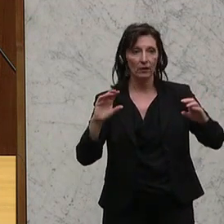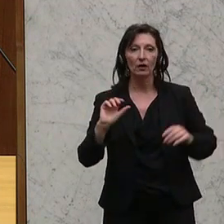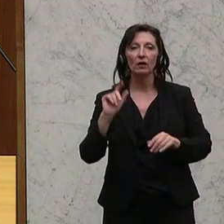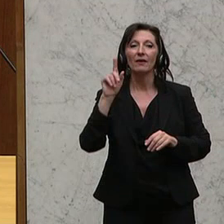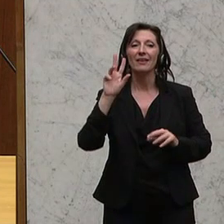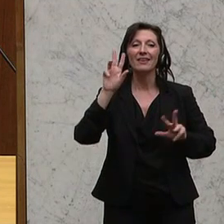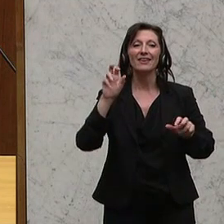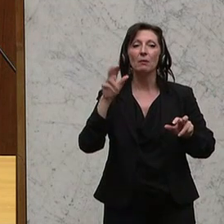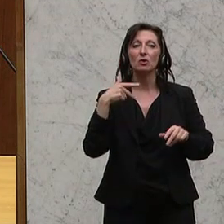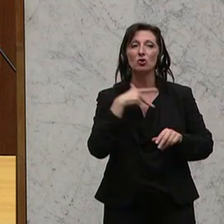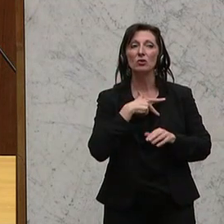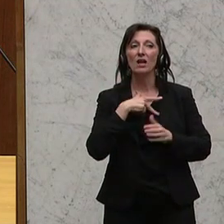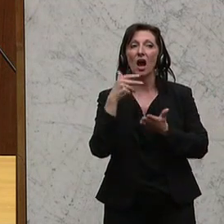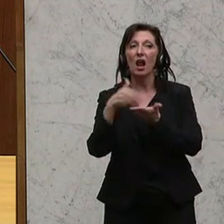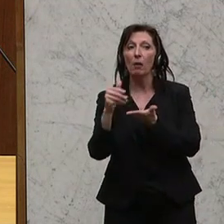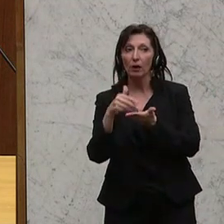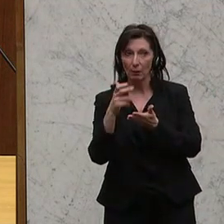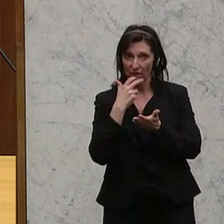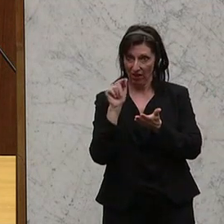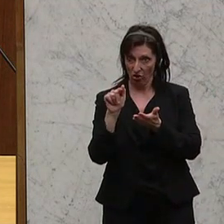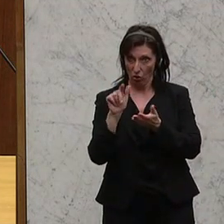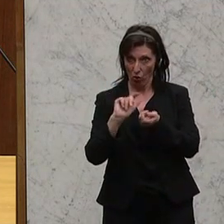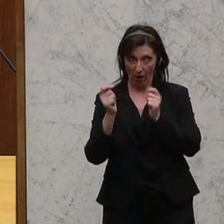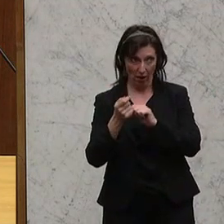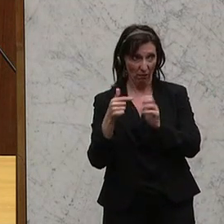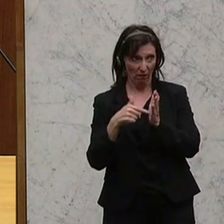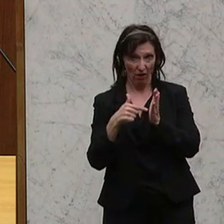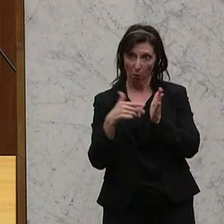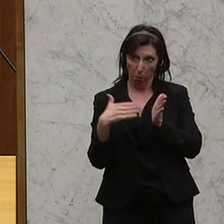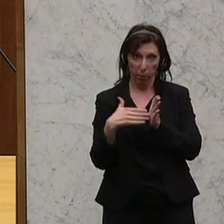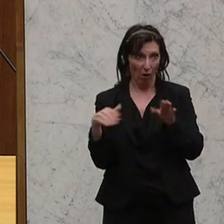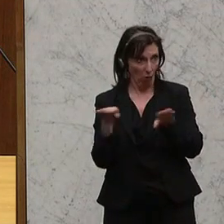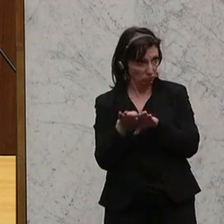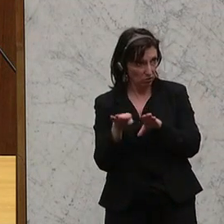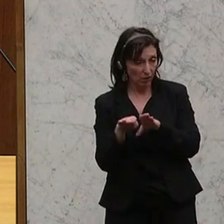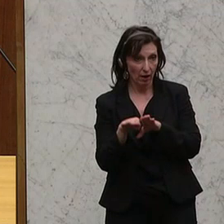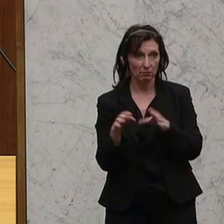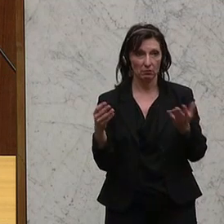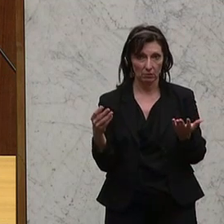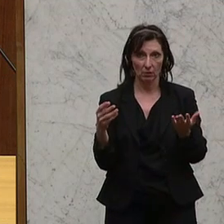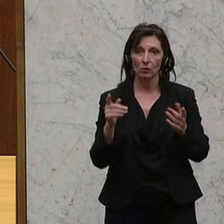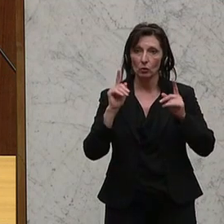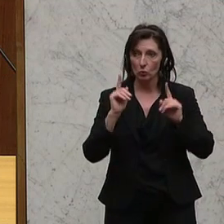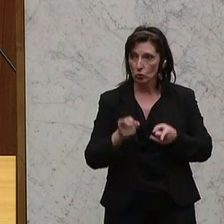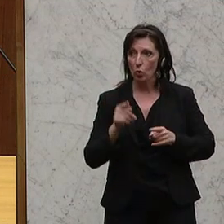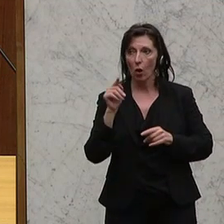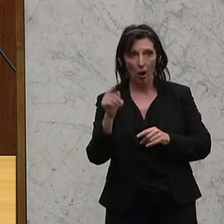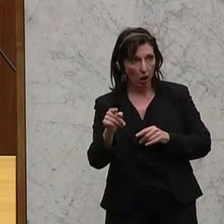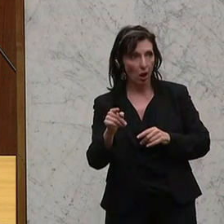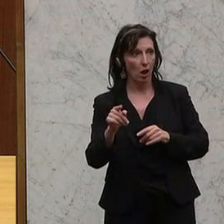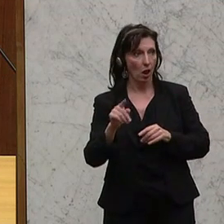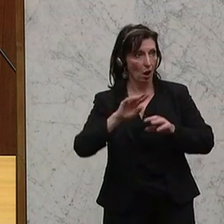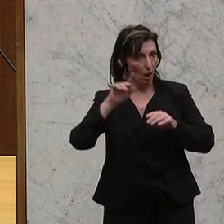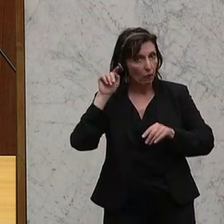Sozialabgaben was machen wollte und natürlich dort kompensieren muss und damit die Leistungen dort entsprechend